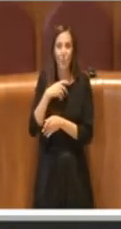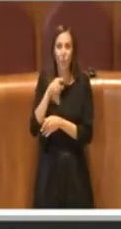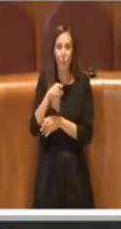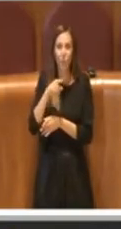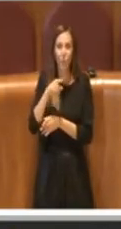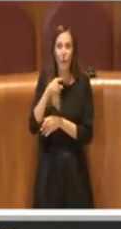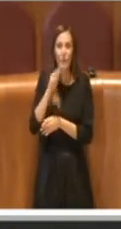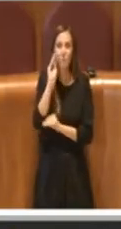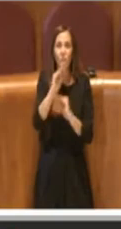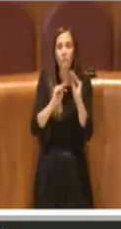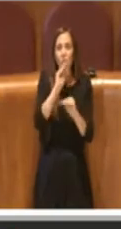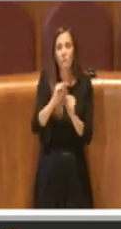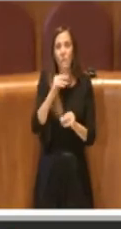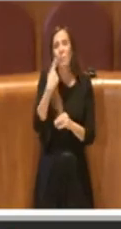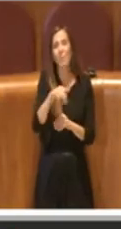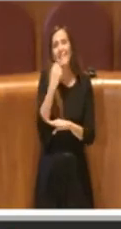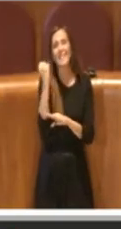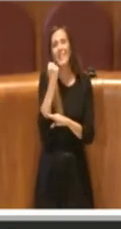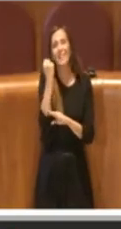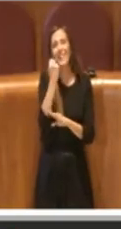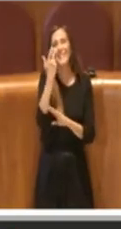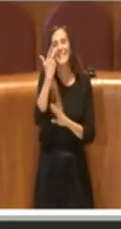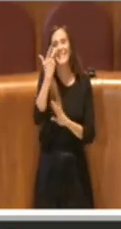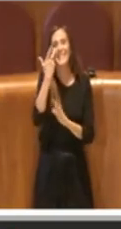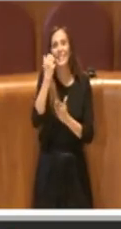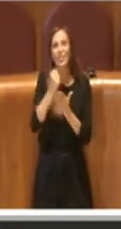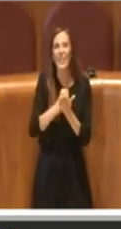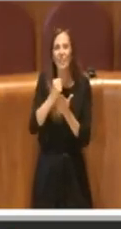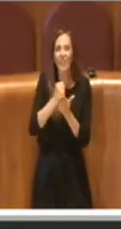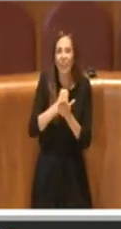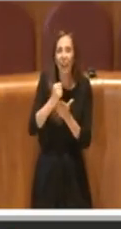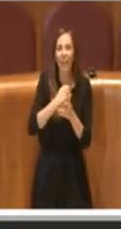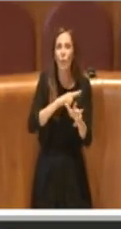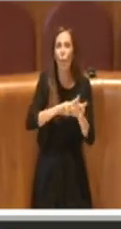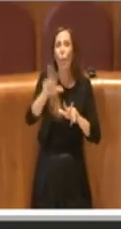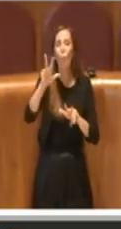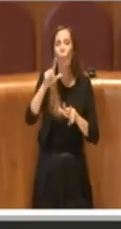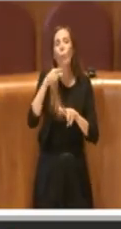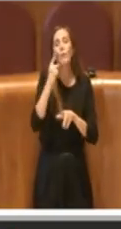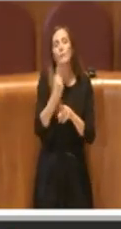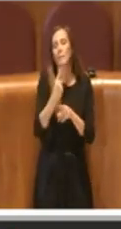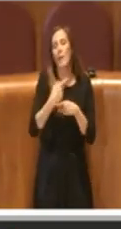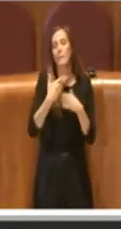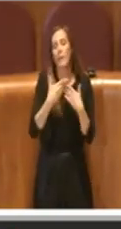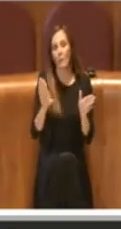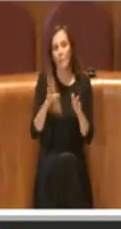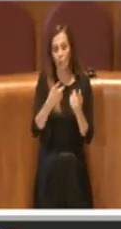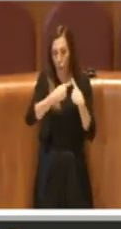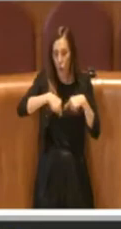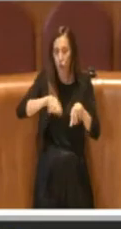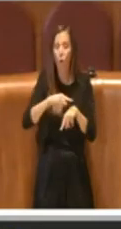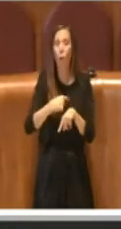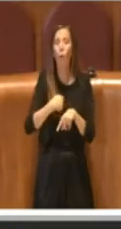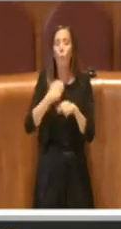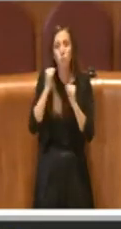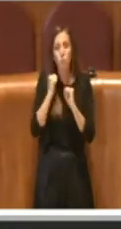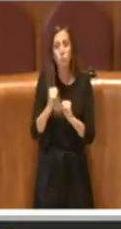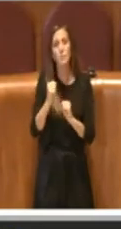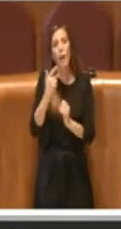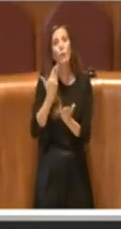riapertura dei servizi anagrafici. Per questo motivo noi possiamo votare sì a questa